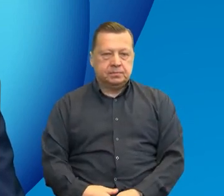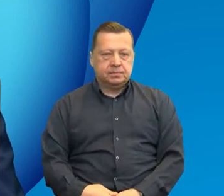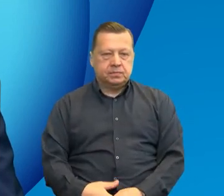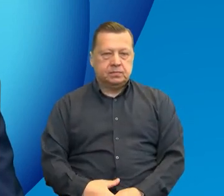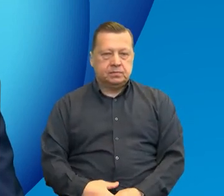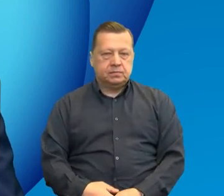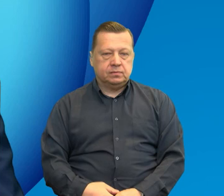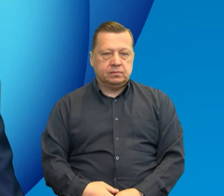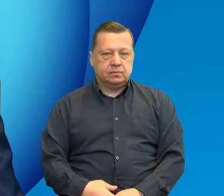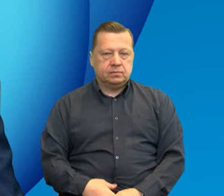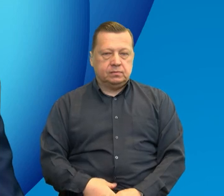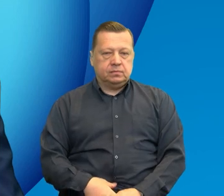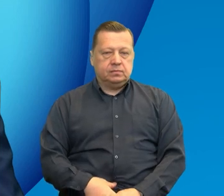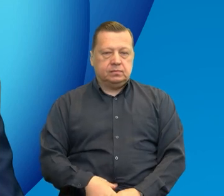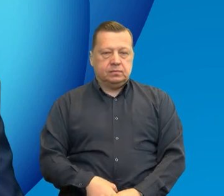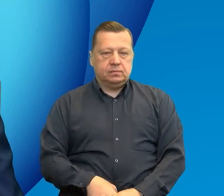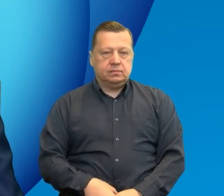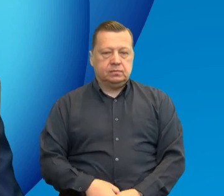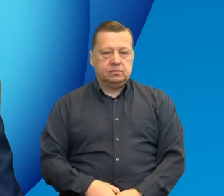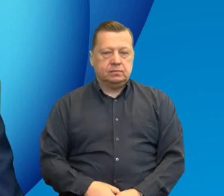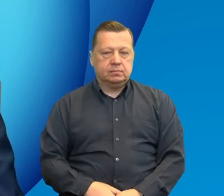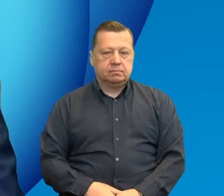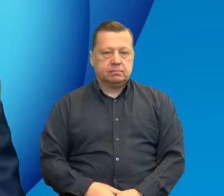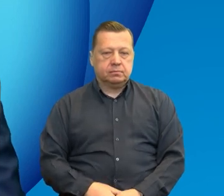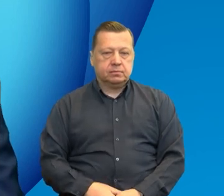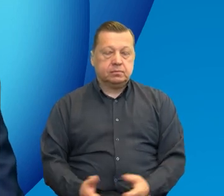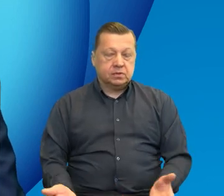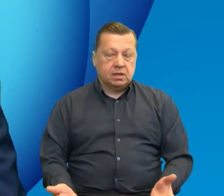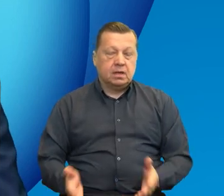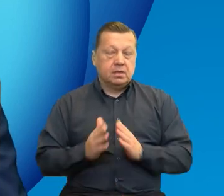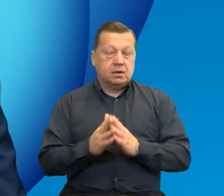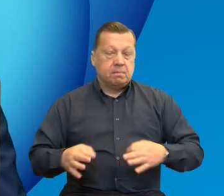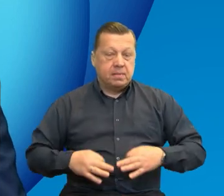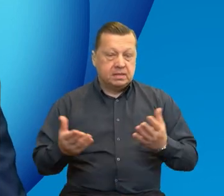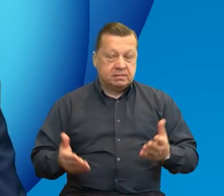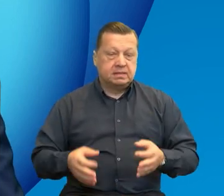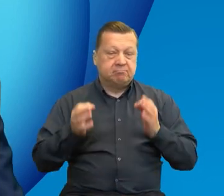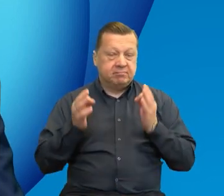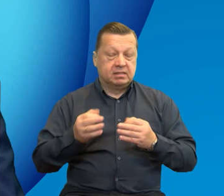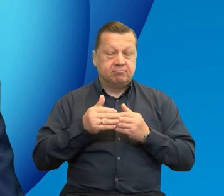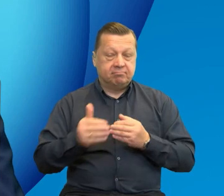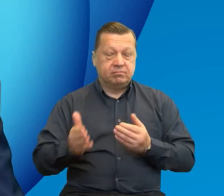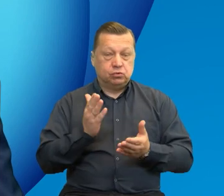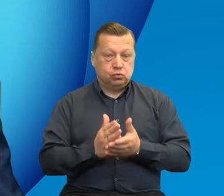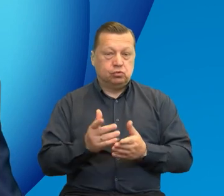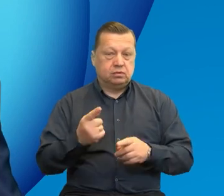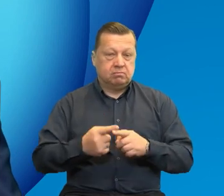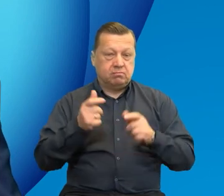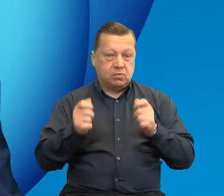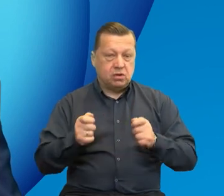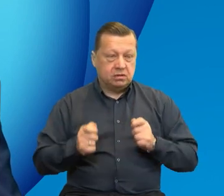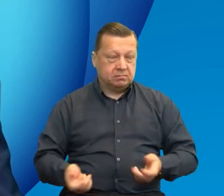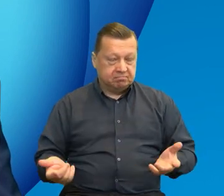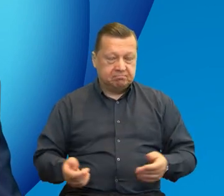jest taki zawsze moment, kiedy pora się pożegnać, więc dzisiejsze wydarzenie możemy